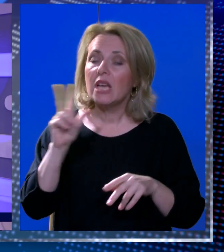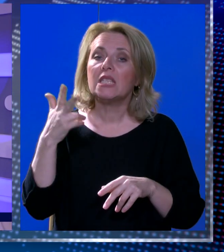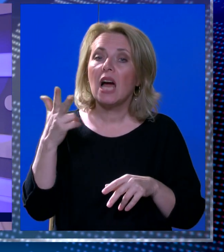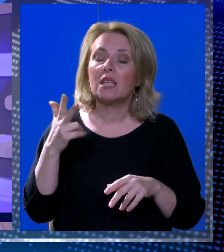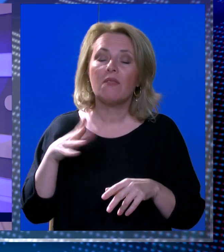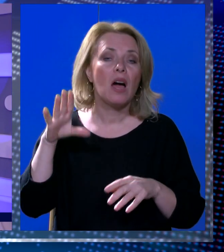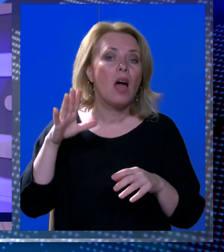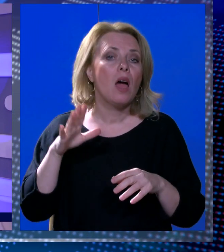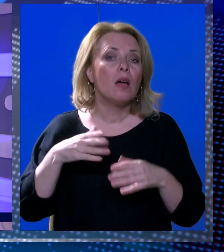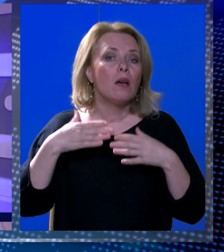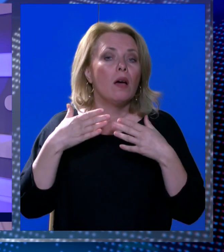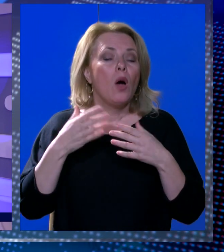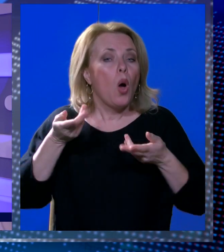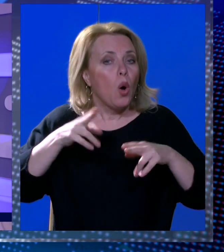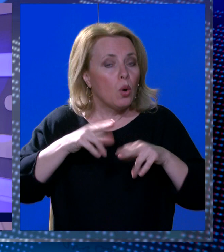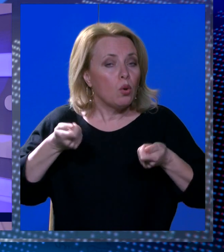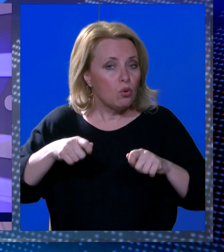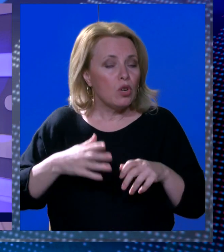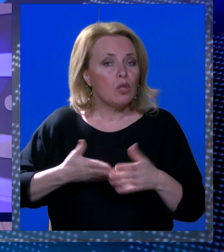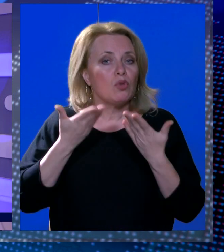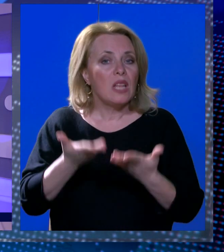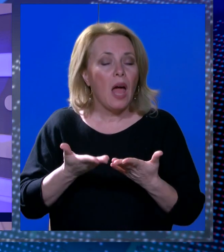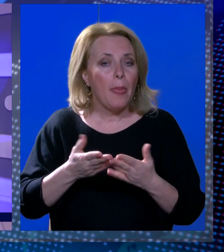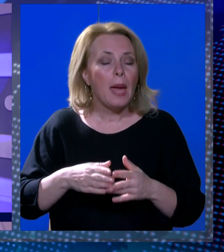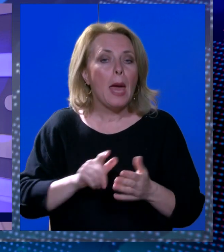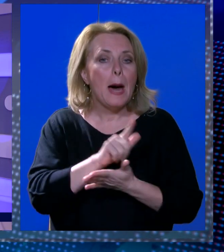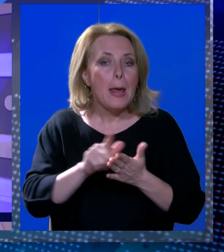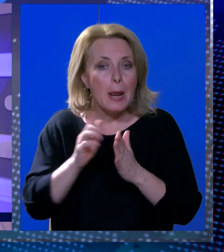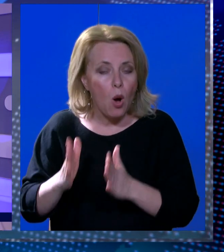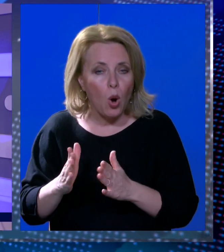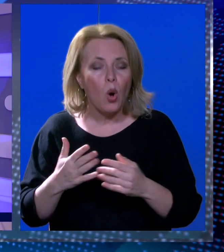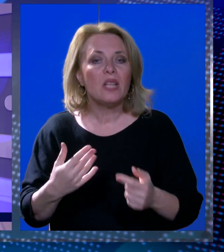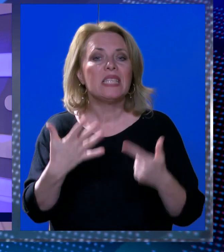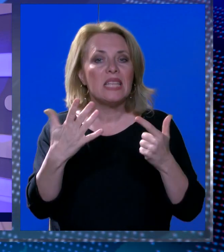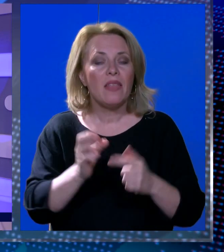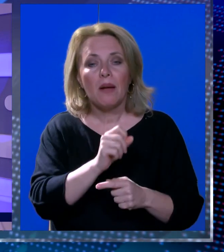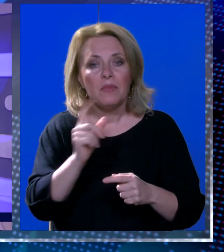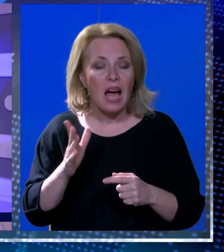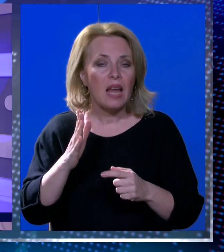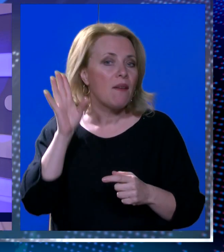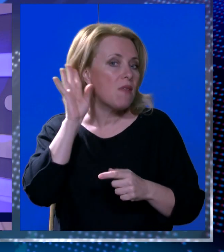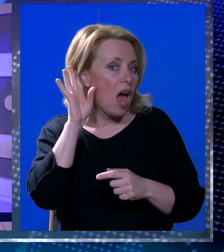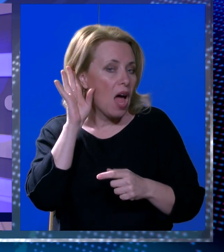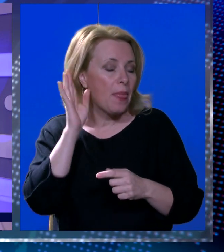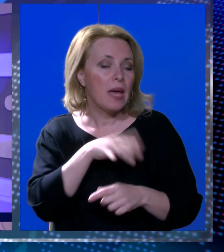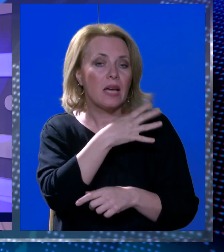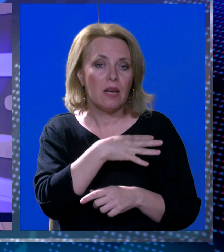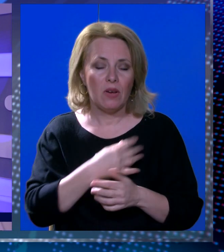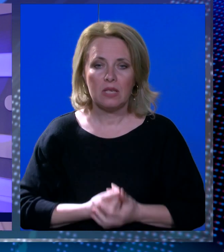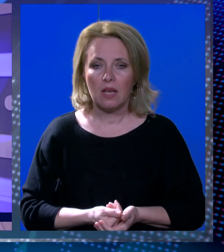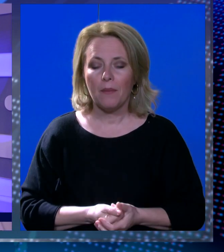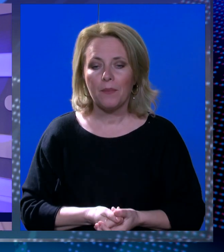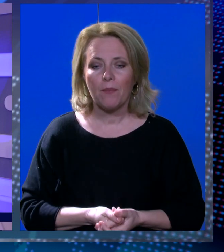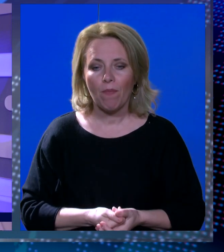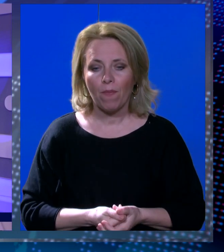Vladi Republike Hrvatske odlučili su dati rok od tjedan dana kako bi im dali novu ponudu o kojoj će ovisiti njihov sljedeći potez. Donosimo